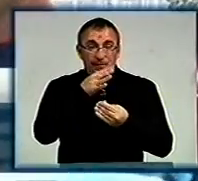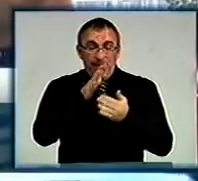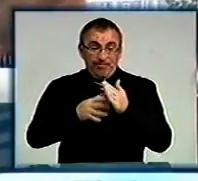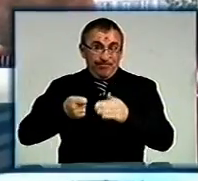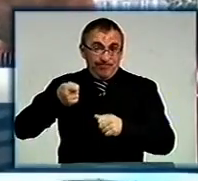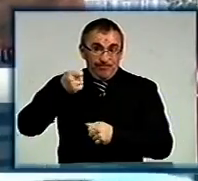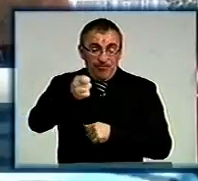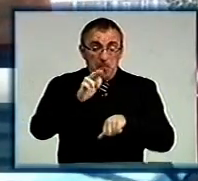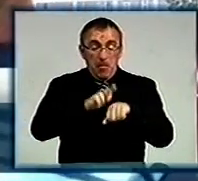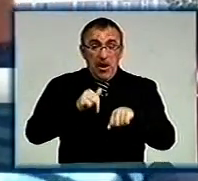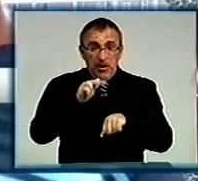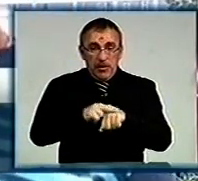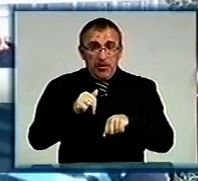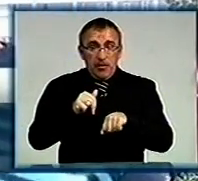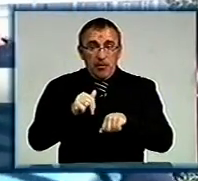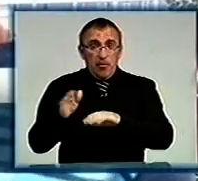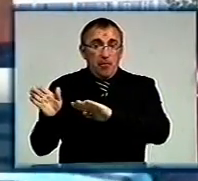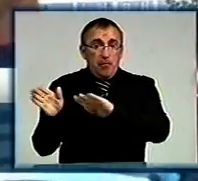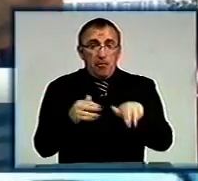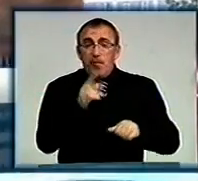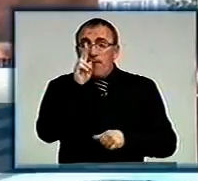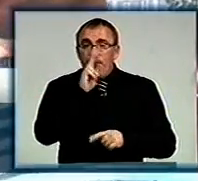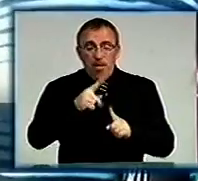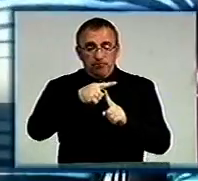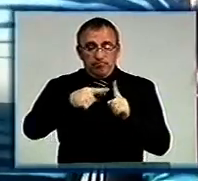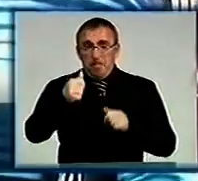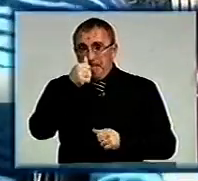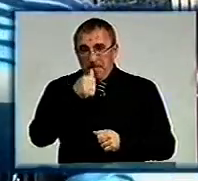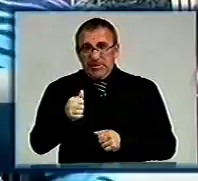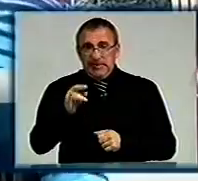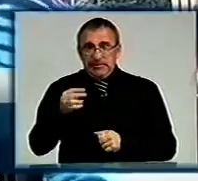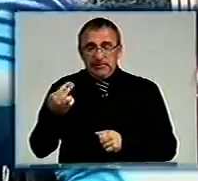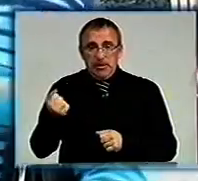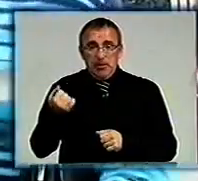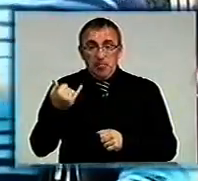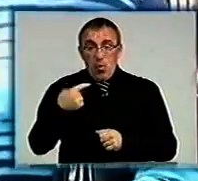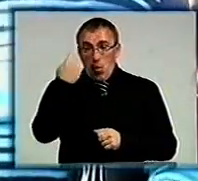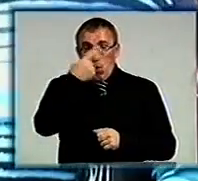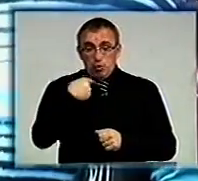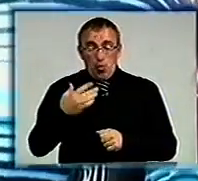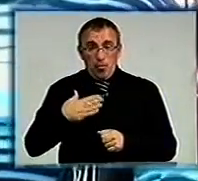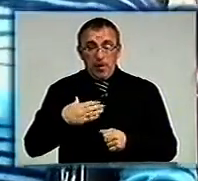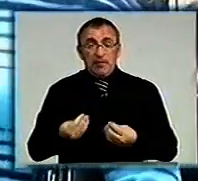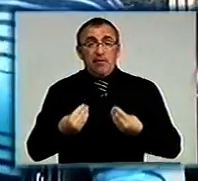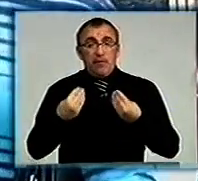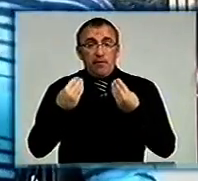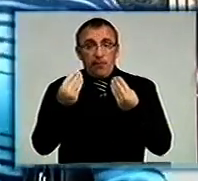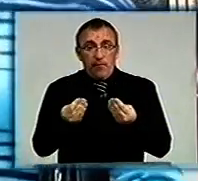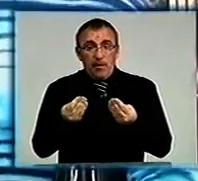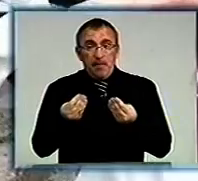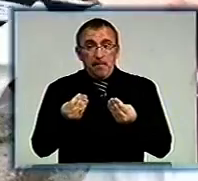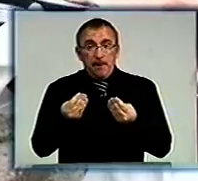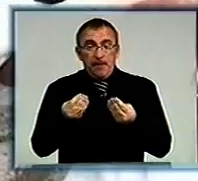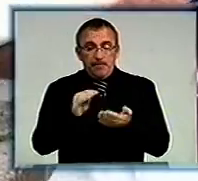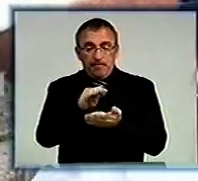заяви в міліцію пройшло два з половиною місяця. Мені особисто було видано висновок експерта